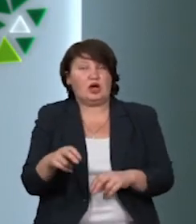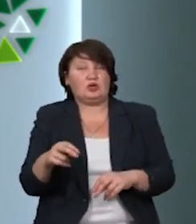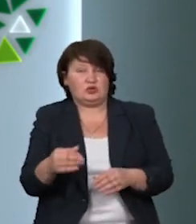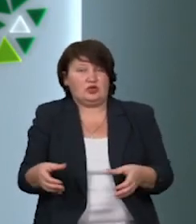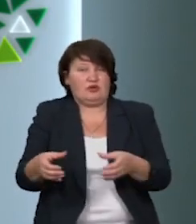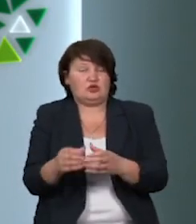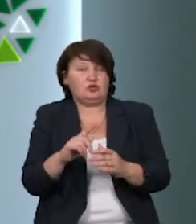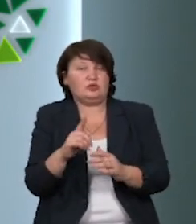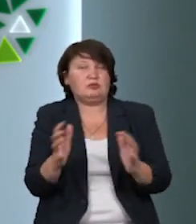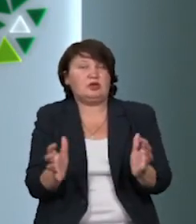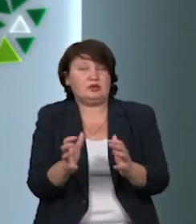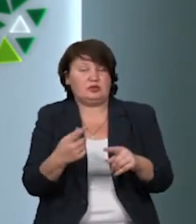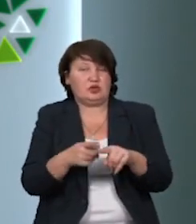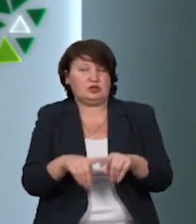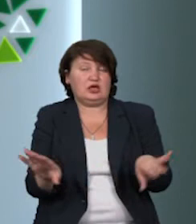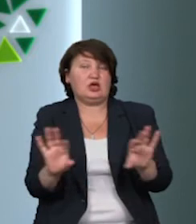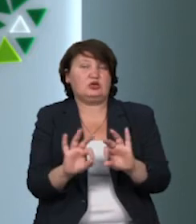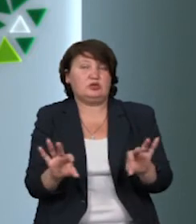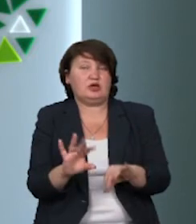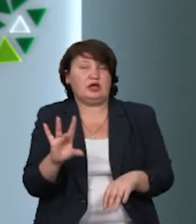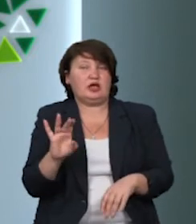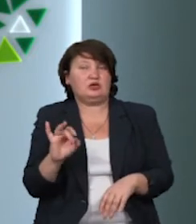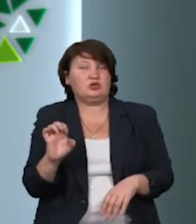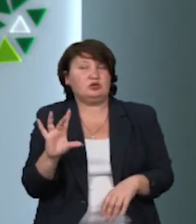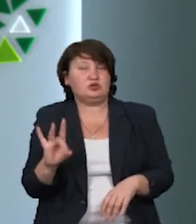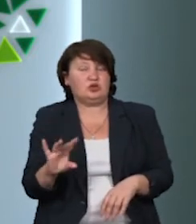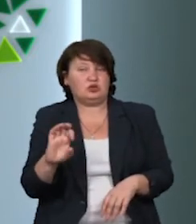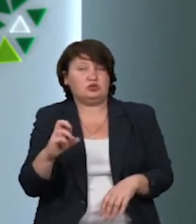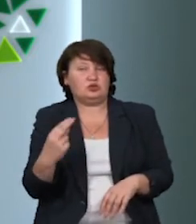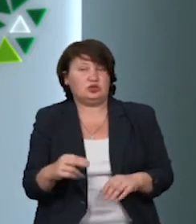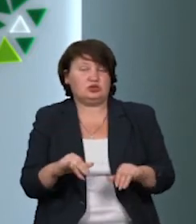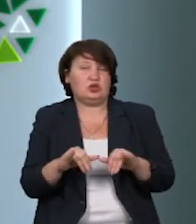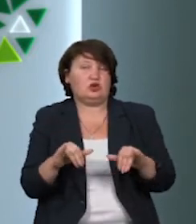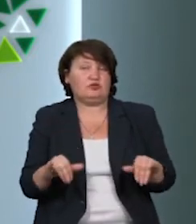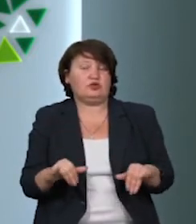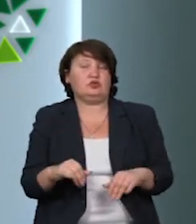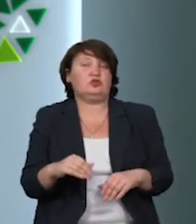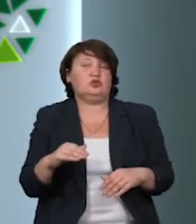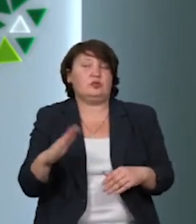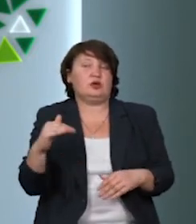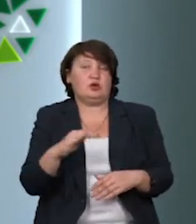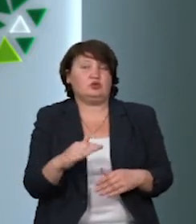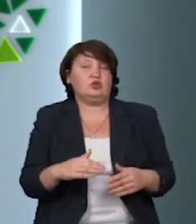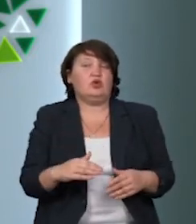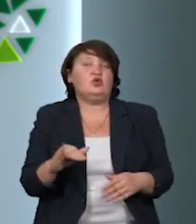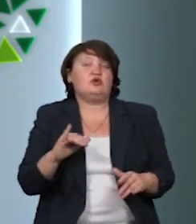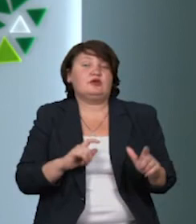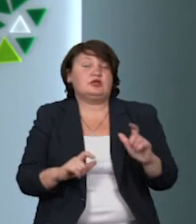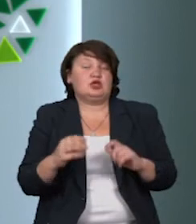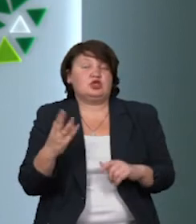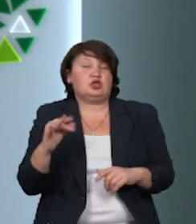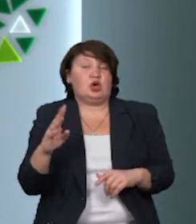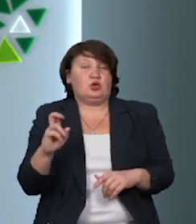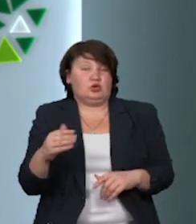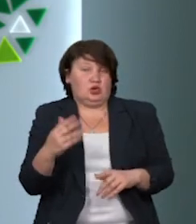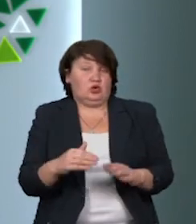Про це нам розповів про ректор з науково-педагогічної роботи та соціально-економічного розвитку Прикарпатського університету Ярослав Шенкарук. За його словами,